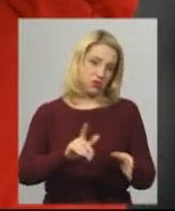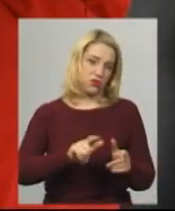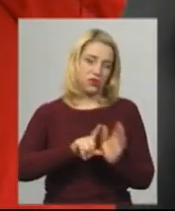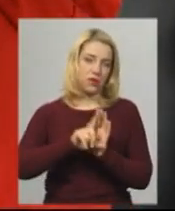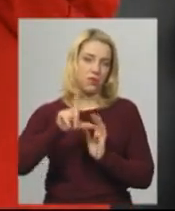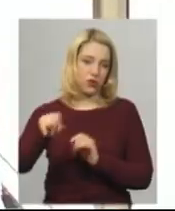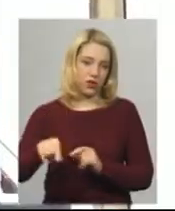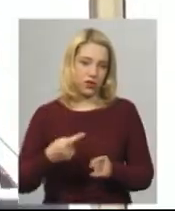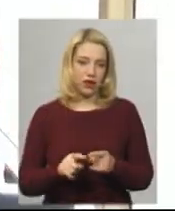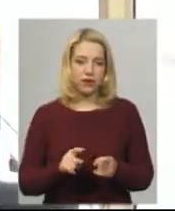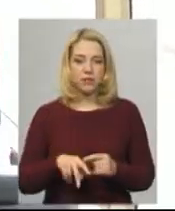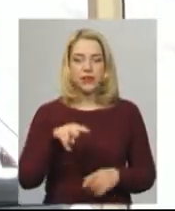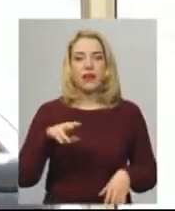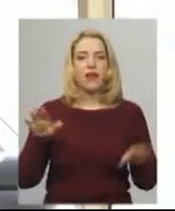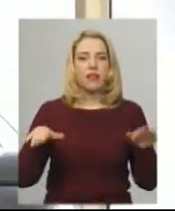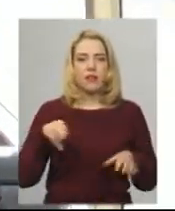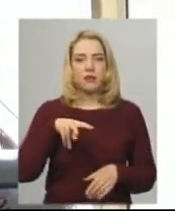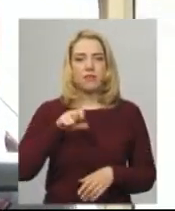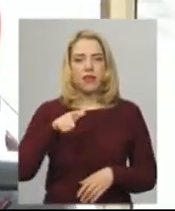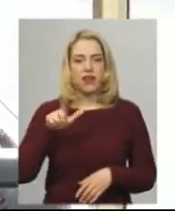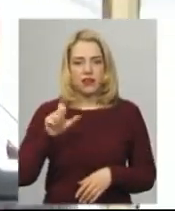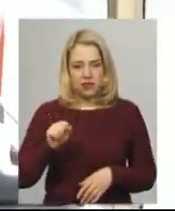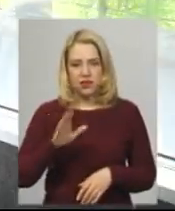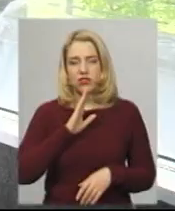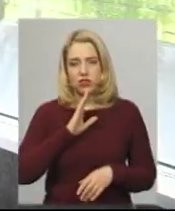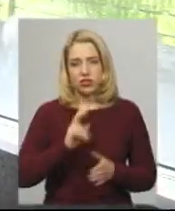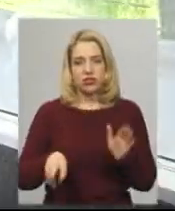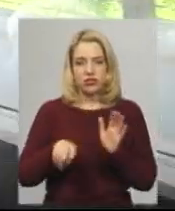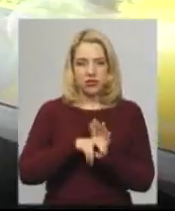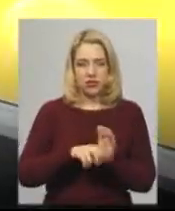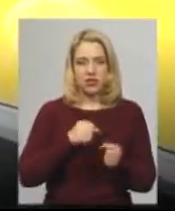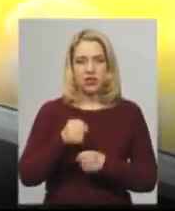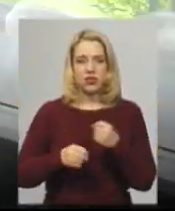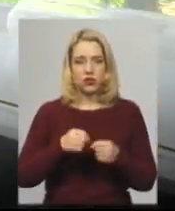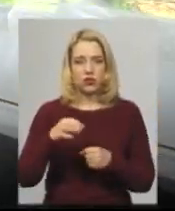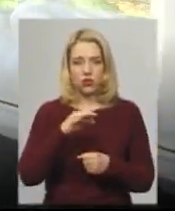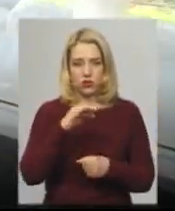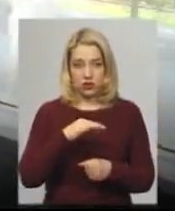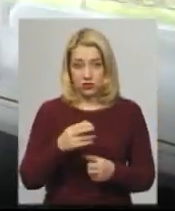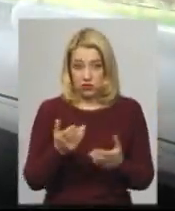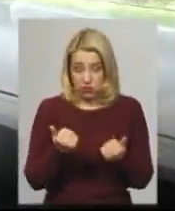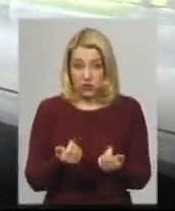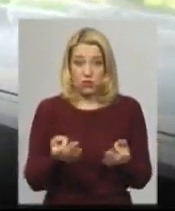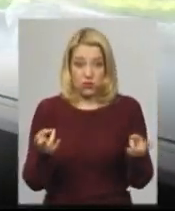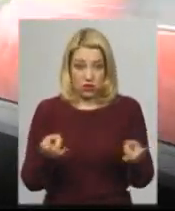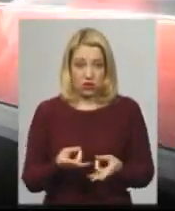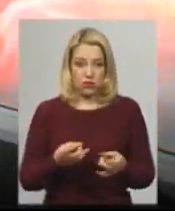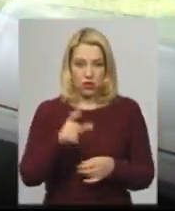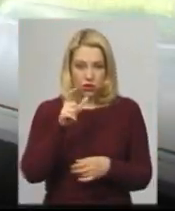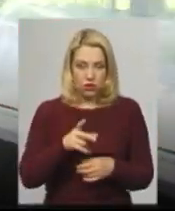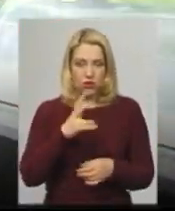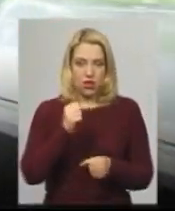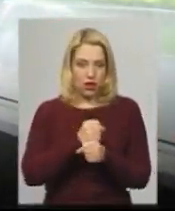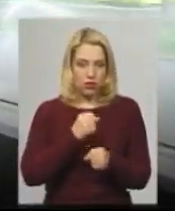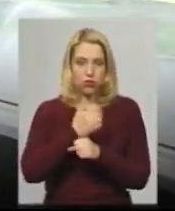-Плаза на Львівське шосе громадським транспортом дістається Валентина Туржанська. Ну, тут потрібно, щоб їздили маршрутки. Люди на роботу не